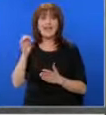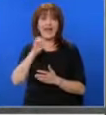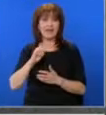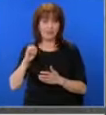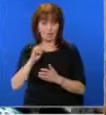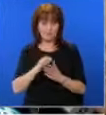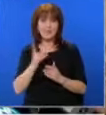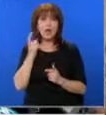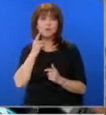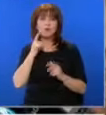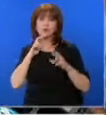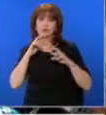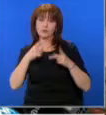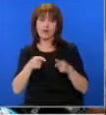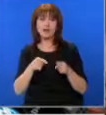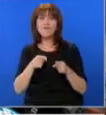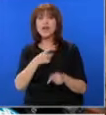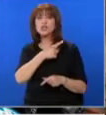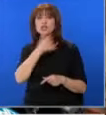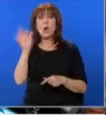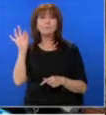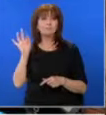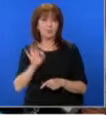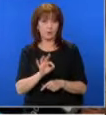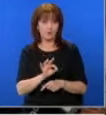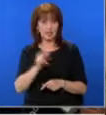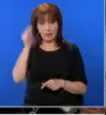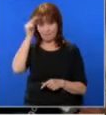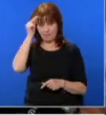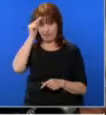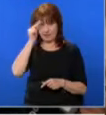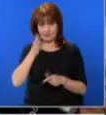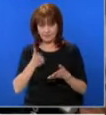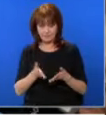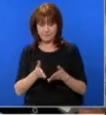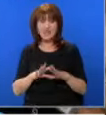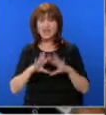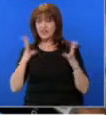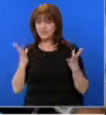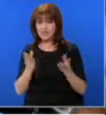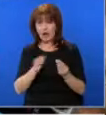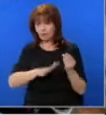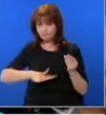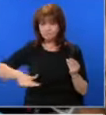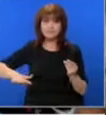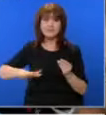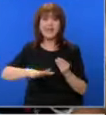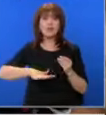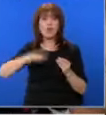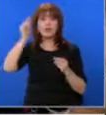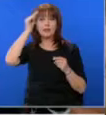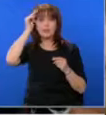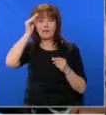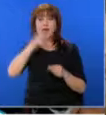Борисов отговори. Тя е 100% българска. Изцяло на територията на България.